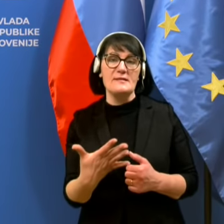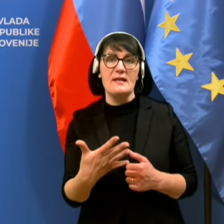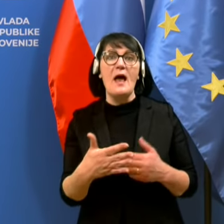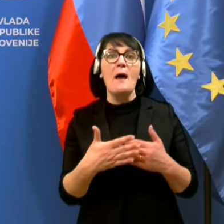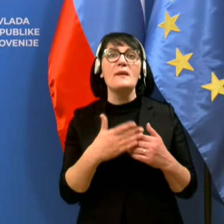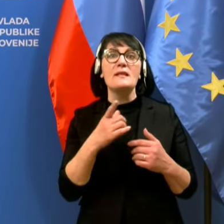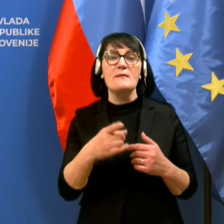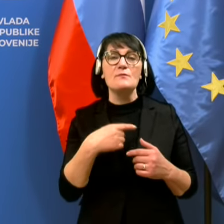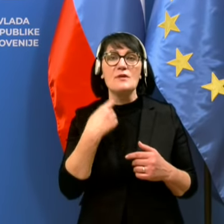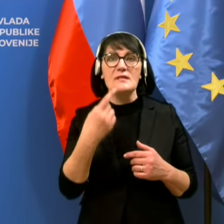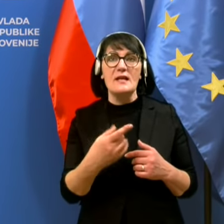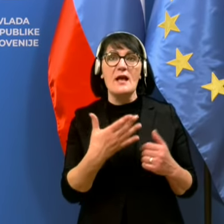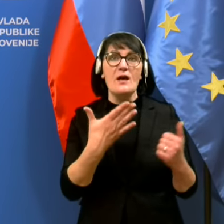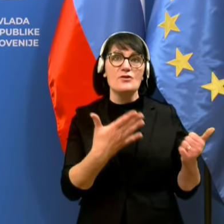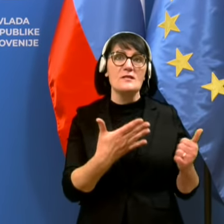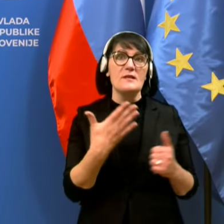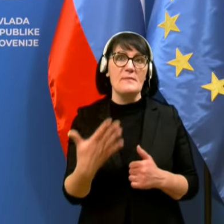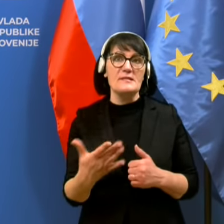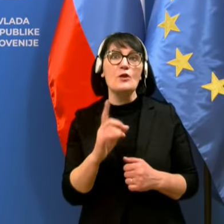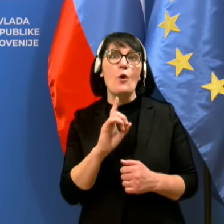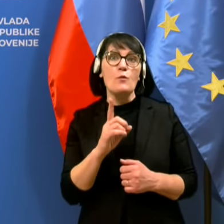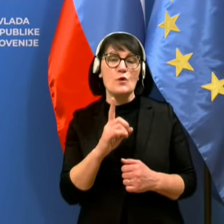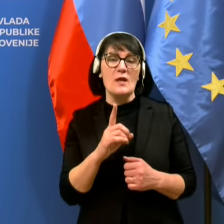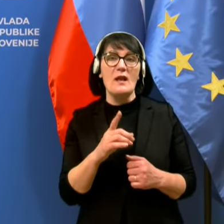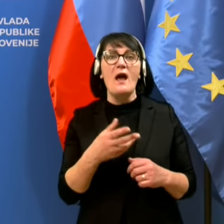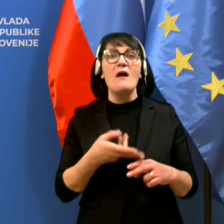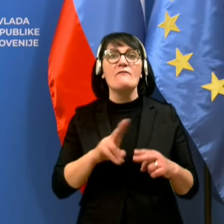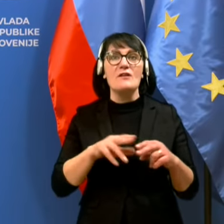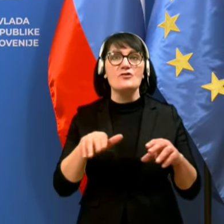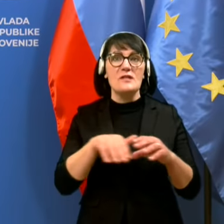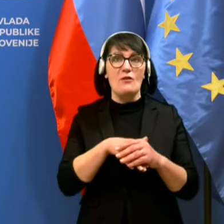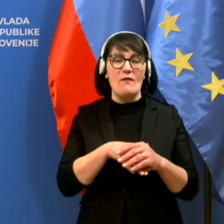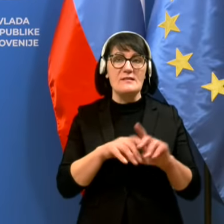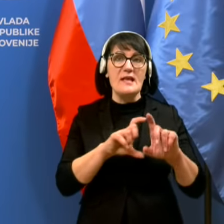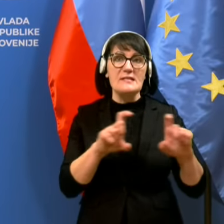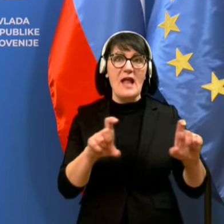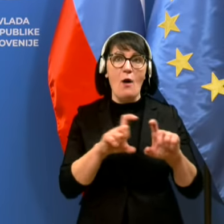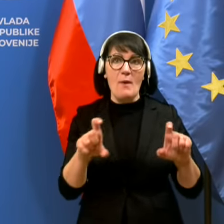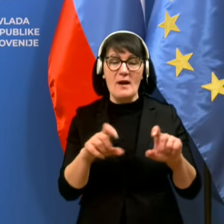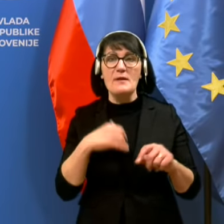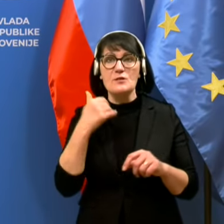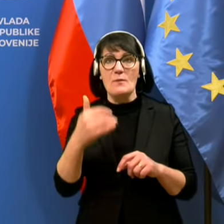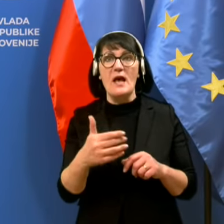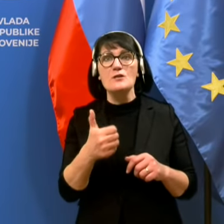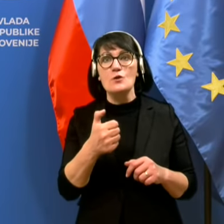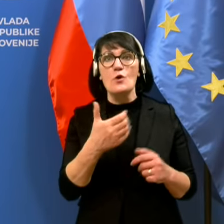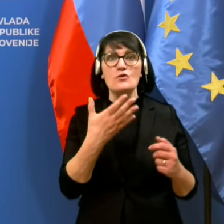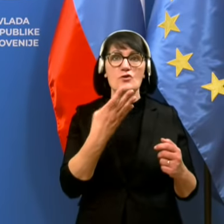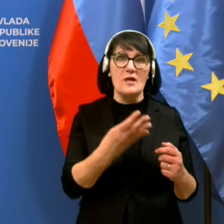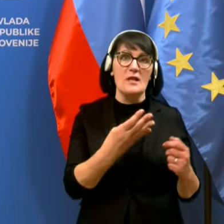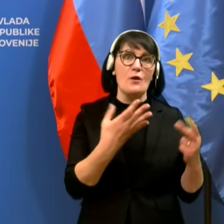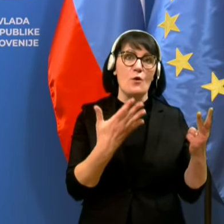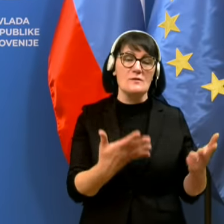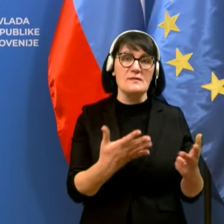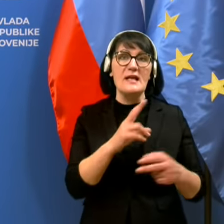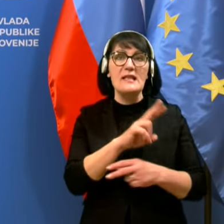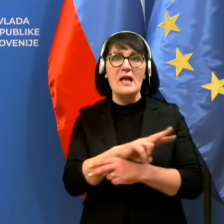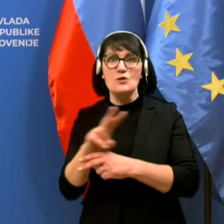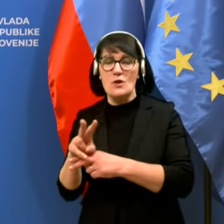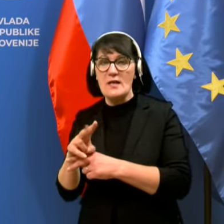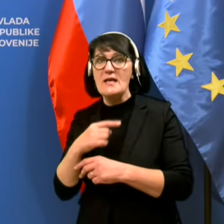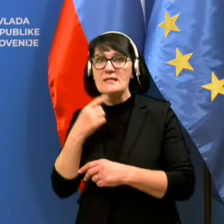čemer smo izrekli 56 upozoril, v večstanovanskih stavbah pa so bila pri 184 nadzorih